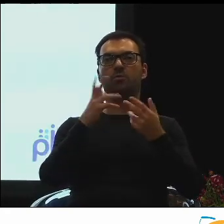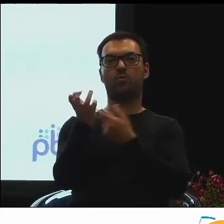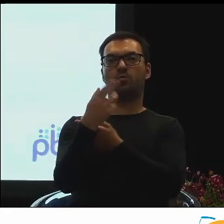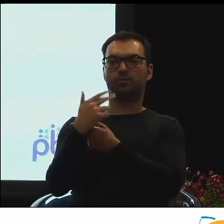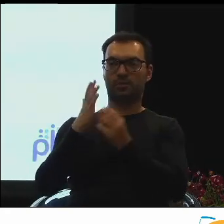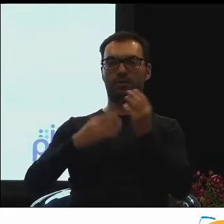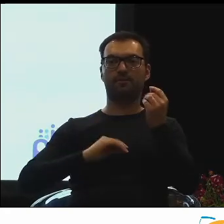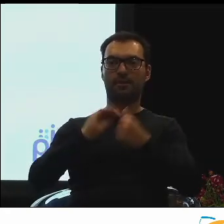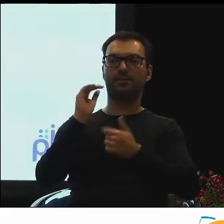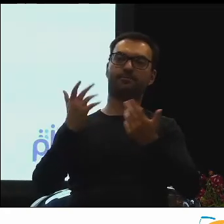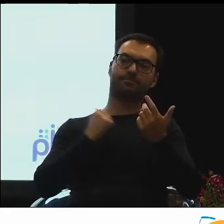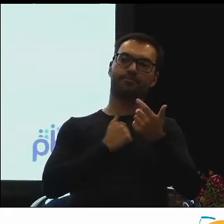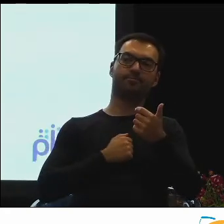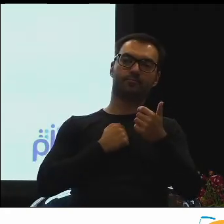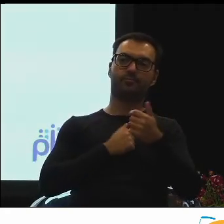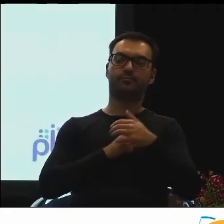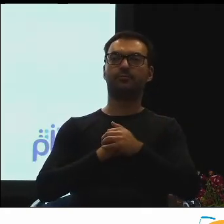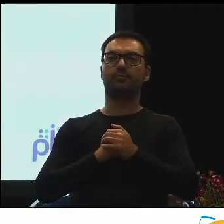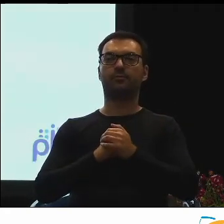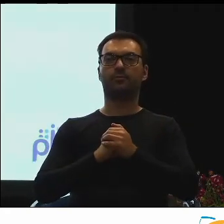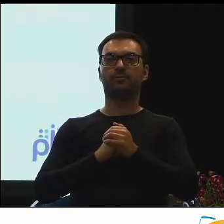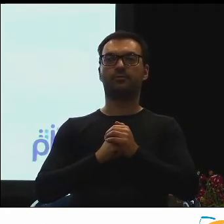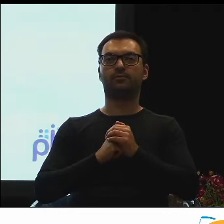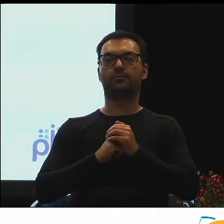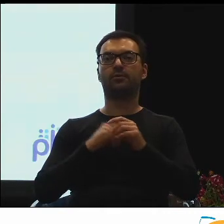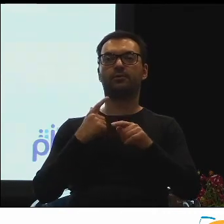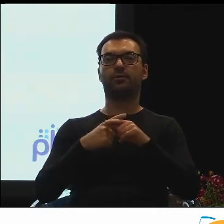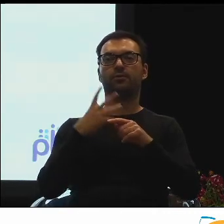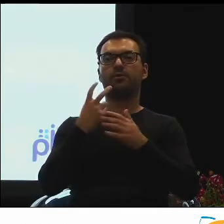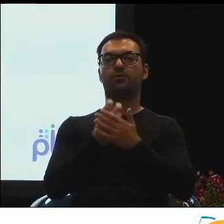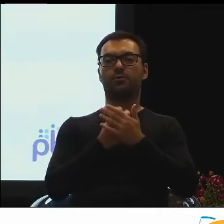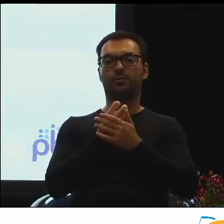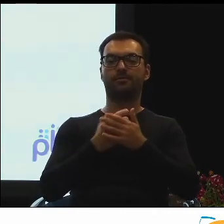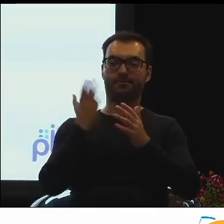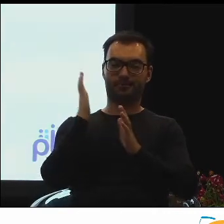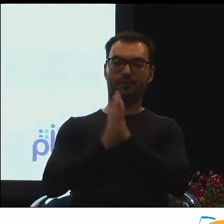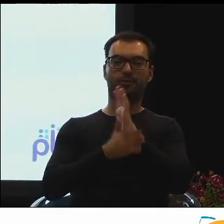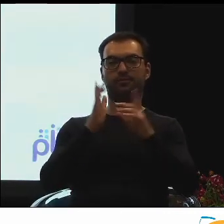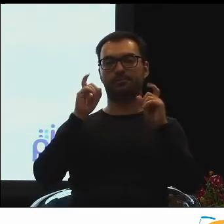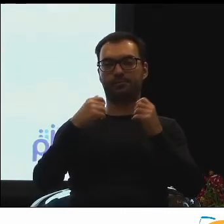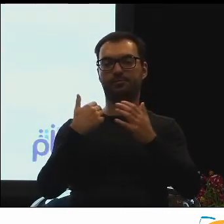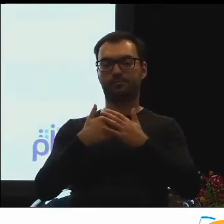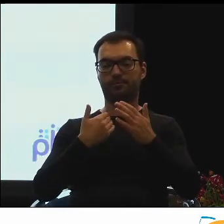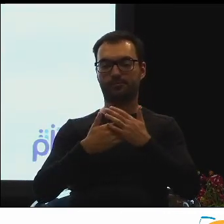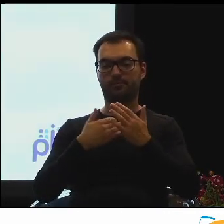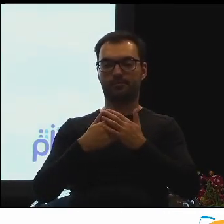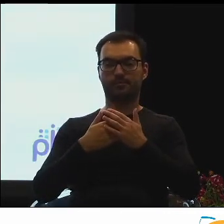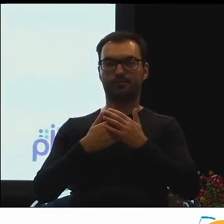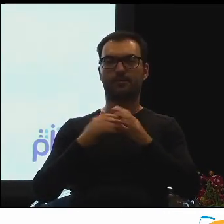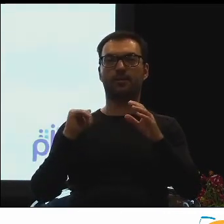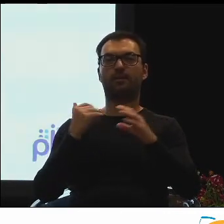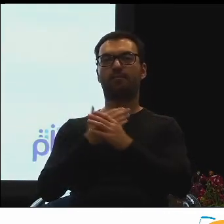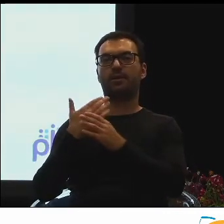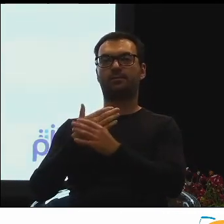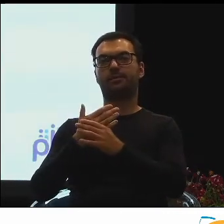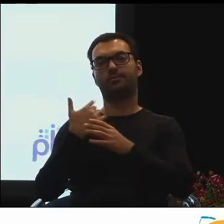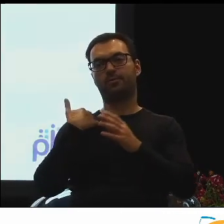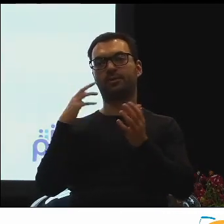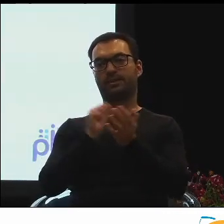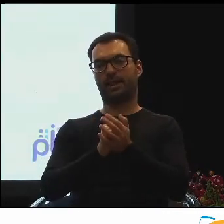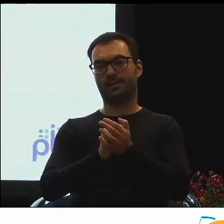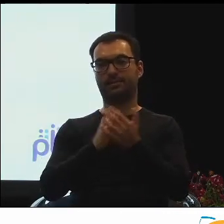wezmą udział więcej. No niestety, jak wiemy, 24 lutego wybuchła wojna, więc firmy były